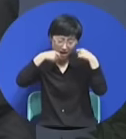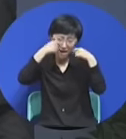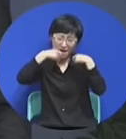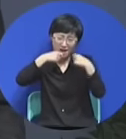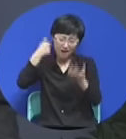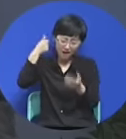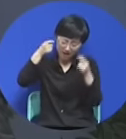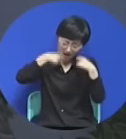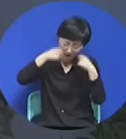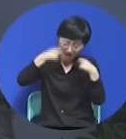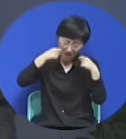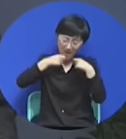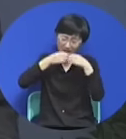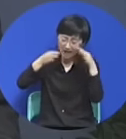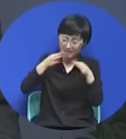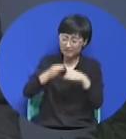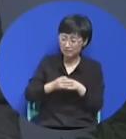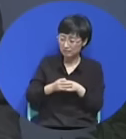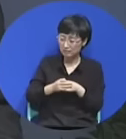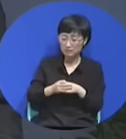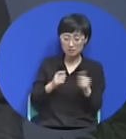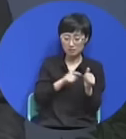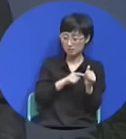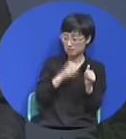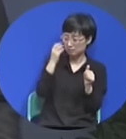왜 그렇게 통곡하냐고 물었단 말이에요.